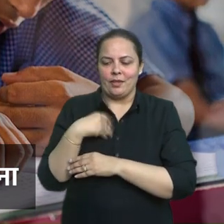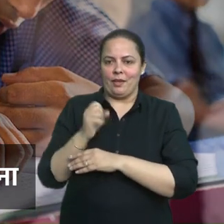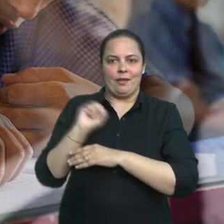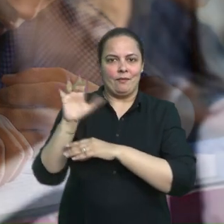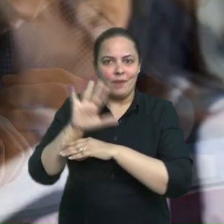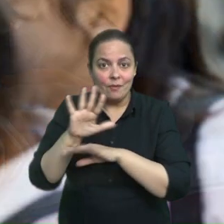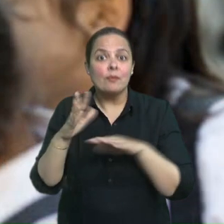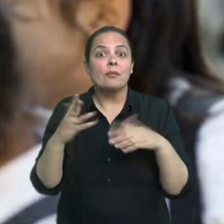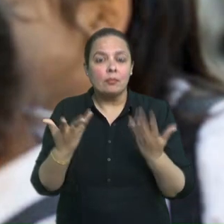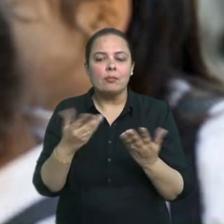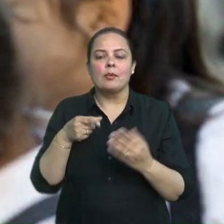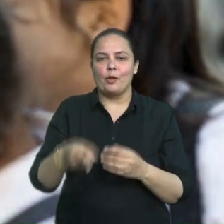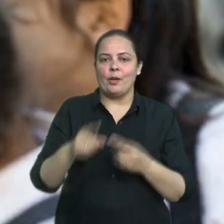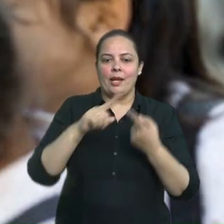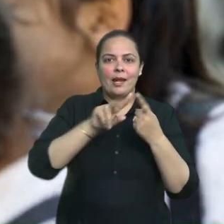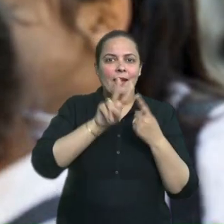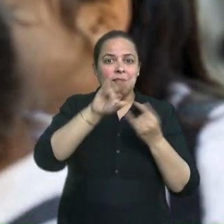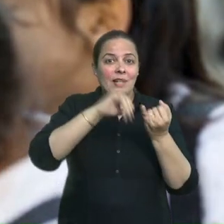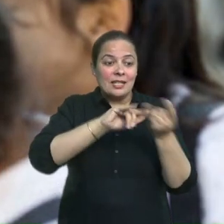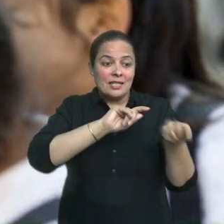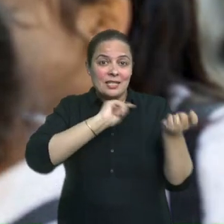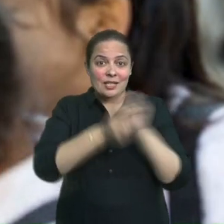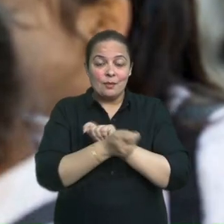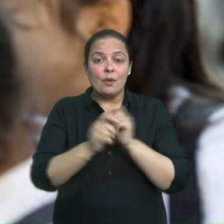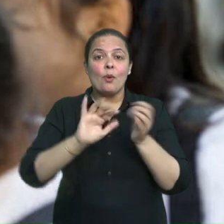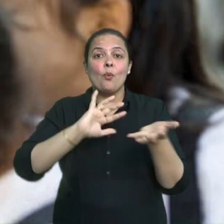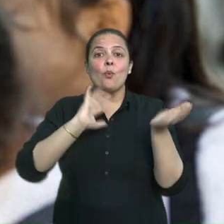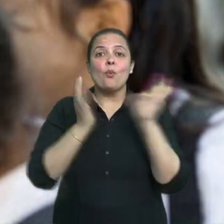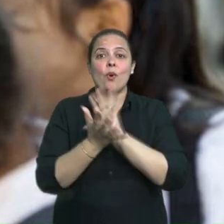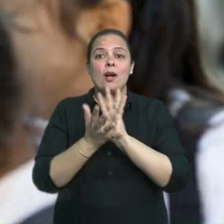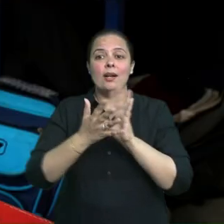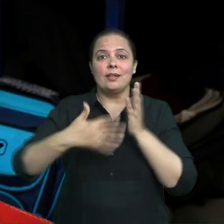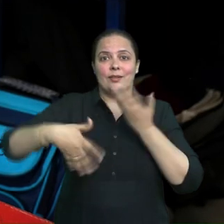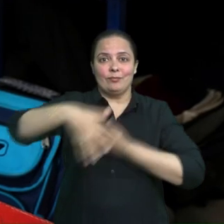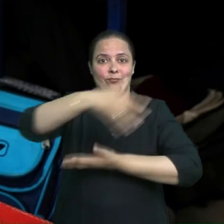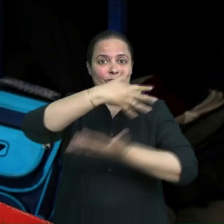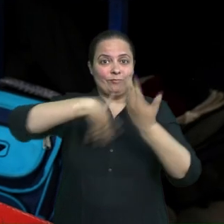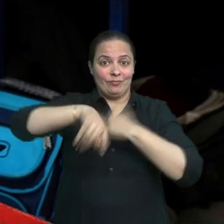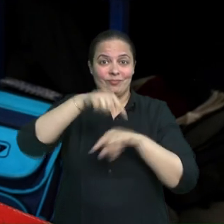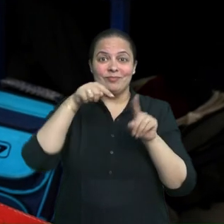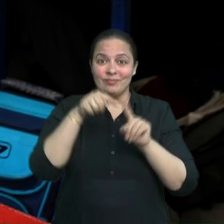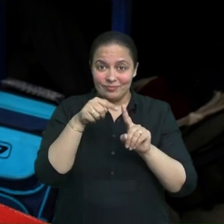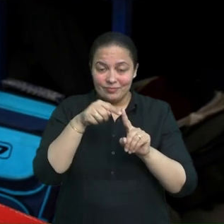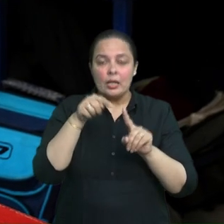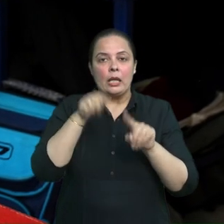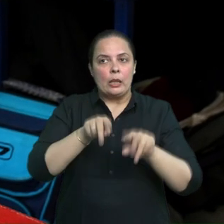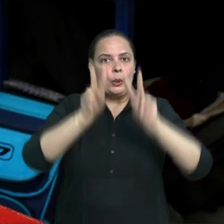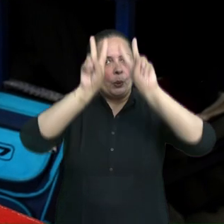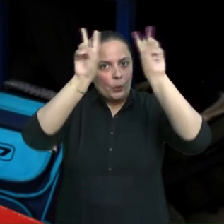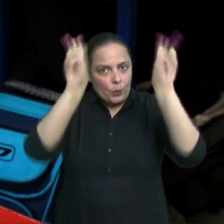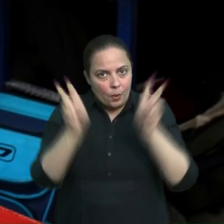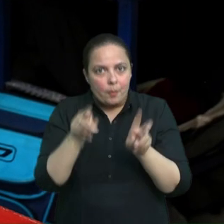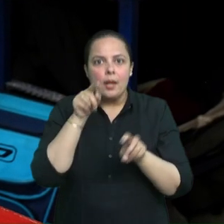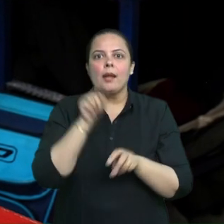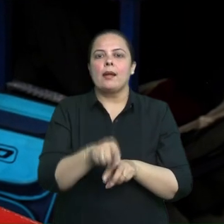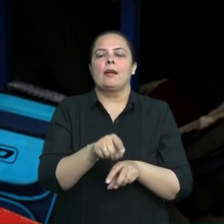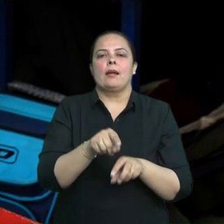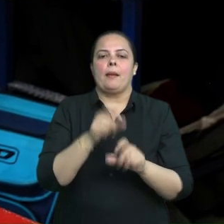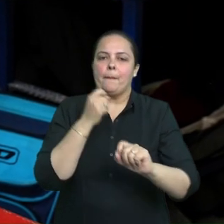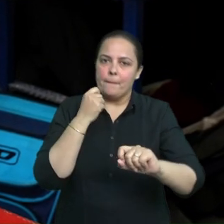देते हैं उन्हें भी ये विडियो प्रोग्राम अपनी कती और सुविधा के अनुसार सीखने के फरपूर अफसर देंगे